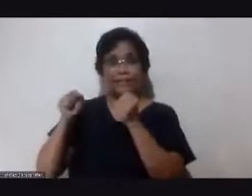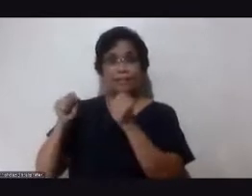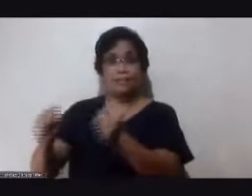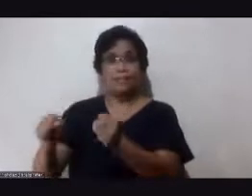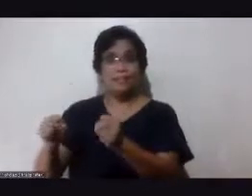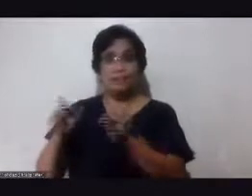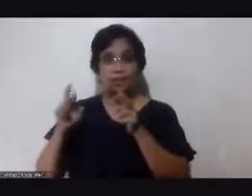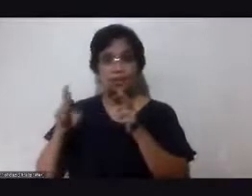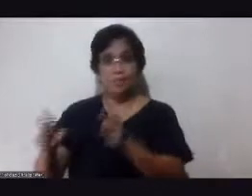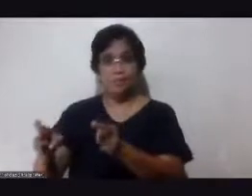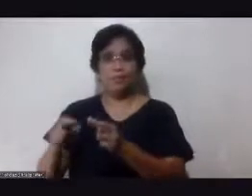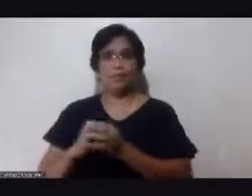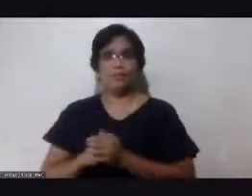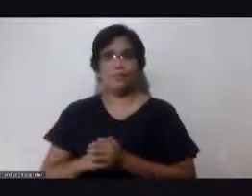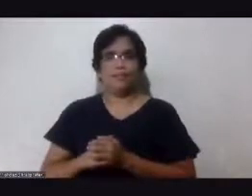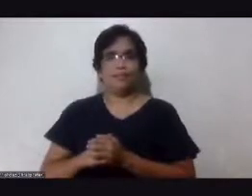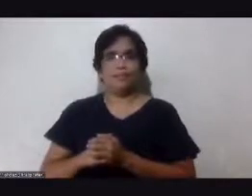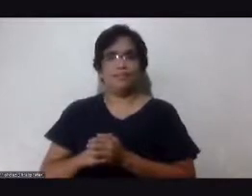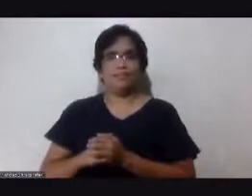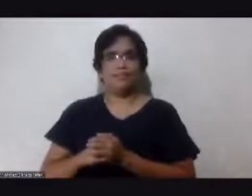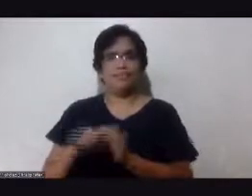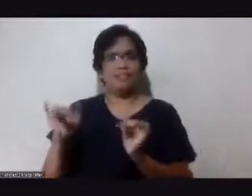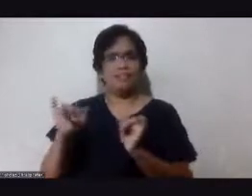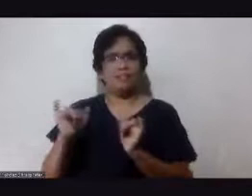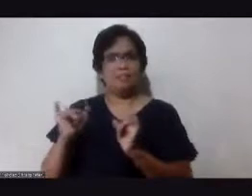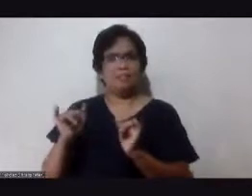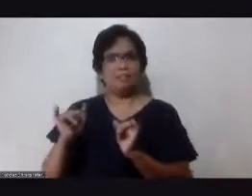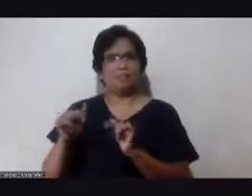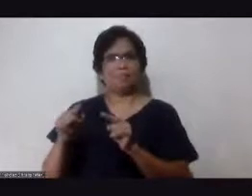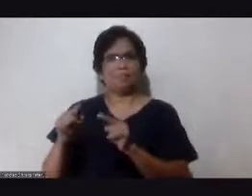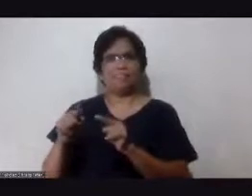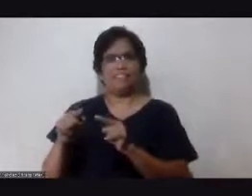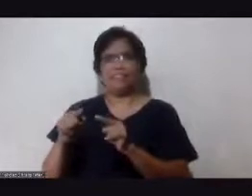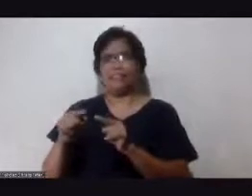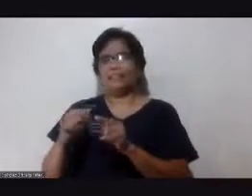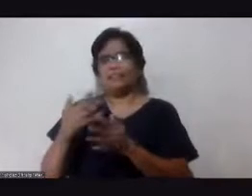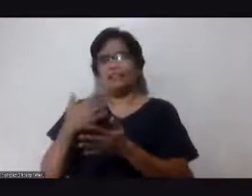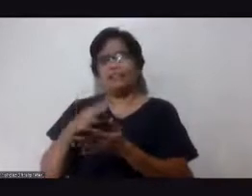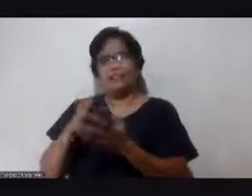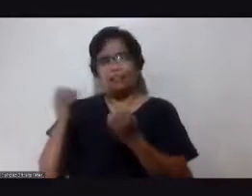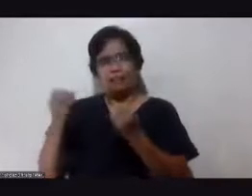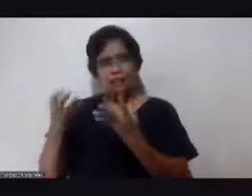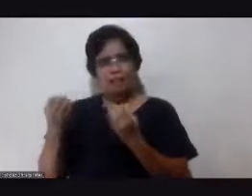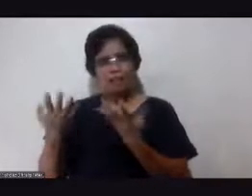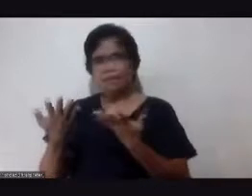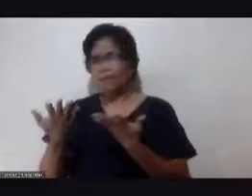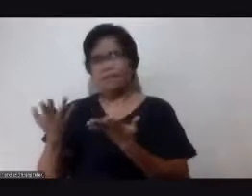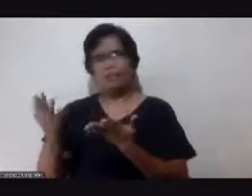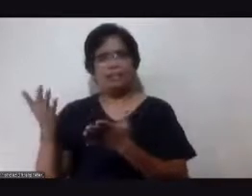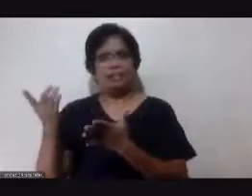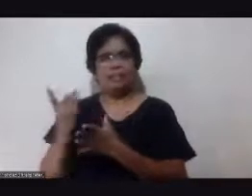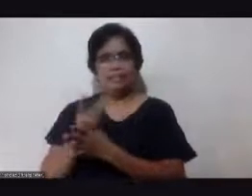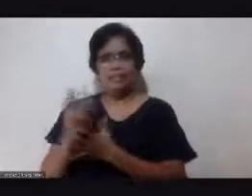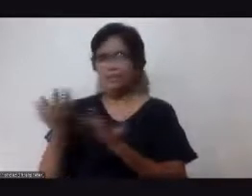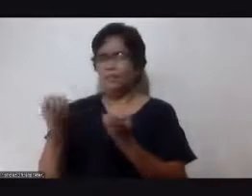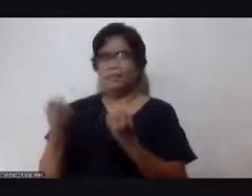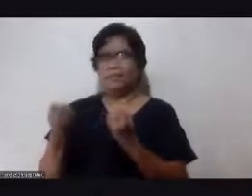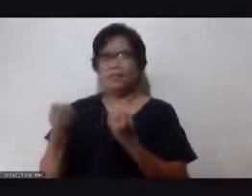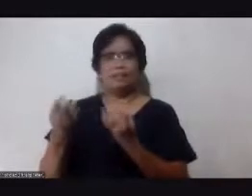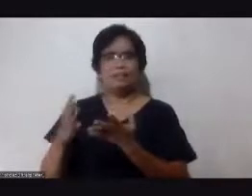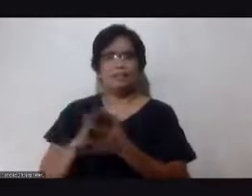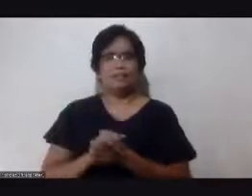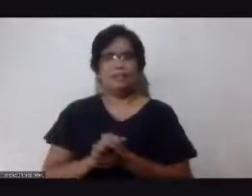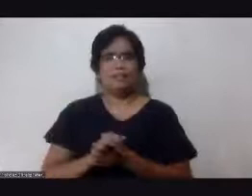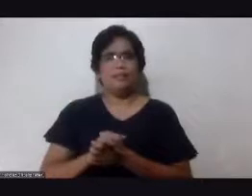malaking abala malaking abala malaking perwisyo yes or if worse dahil hindi mo